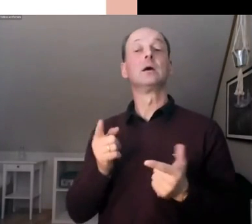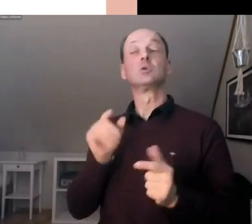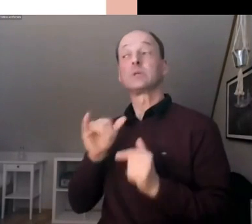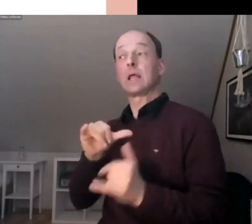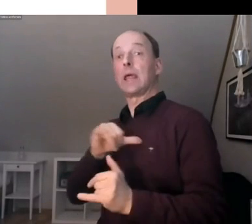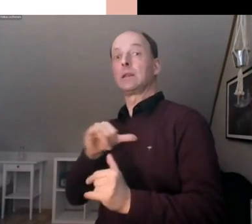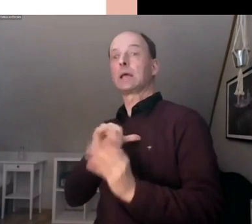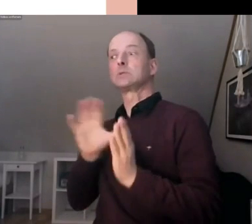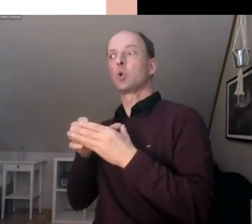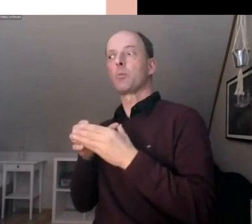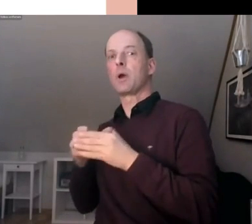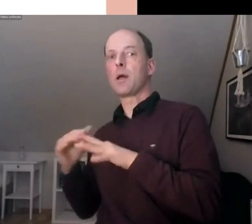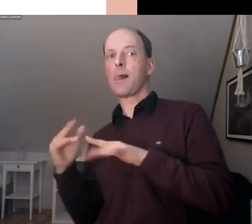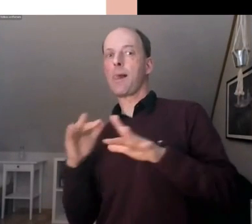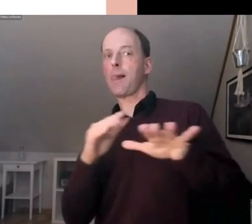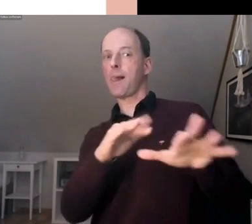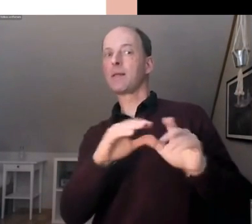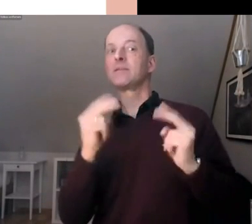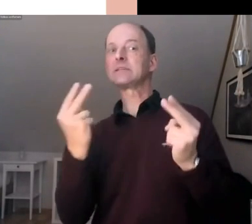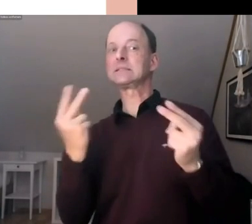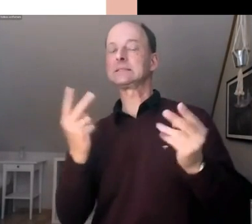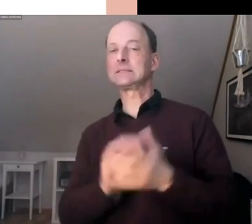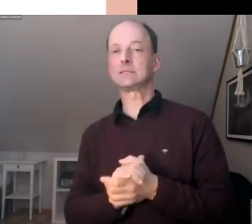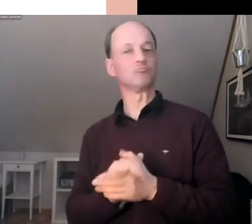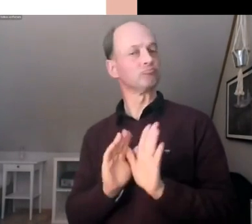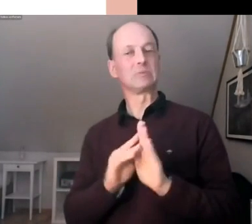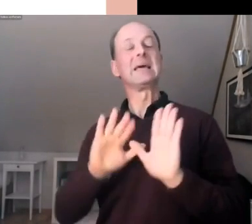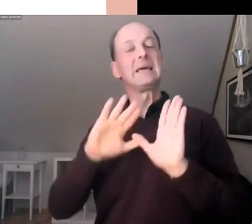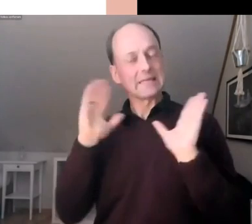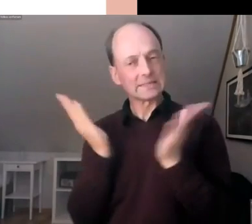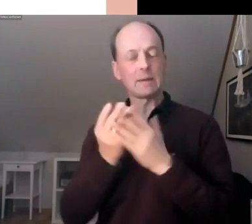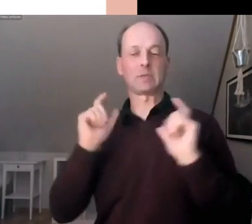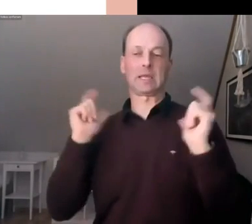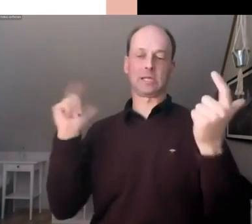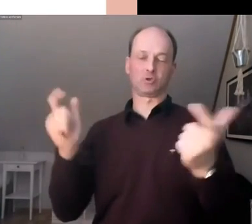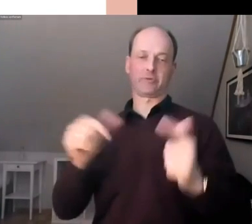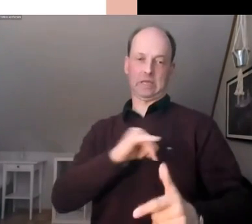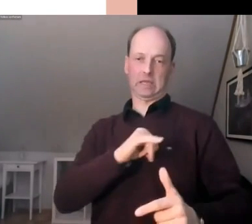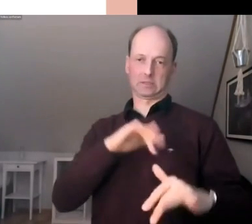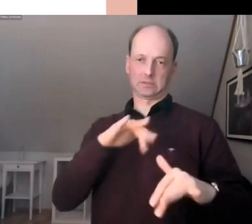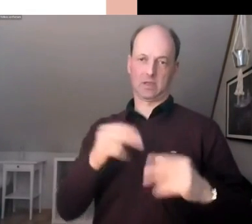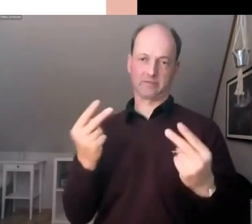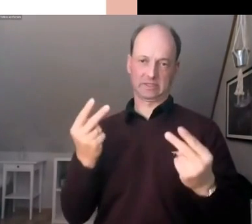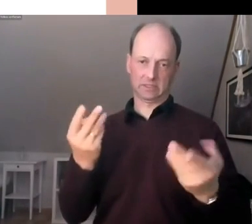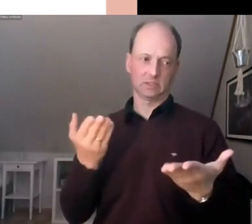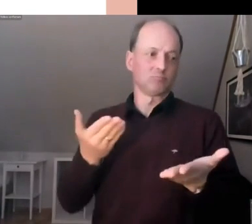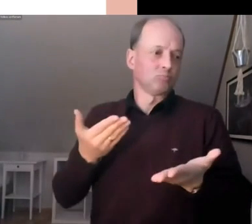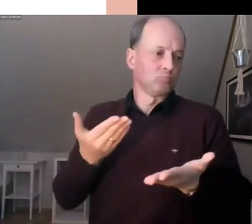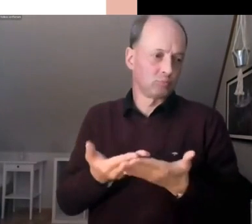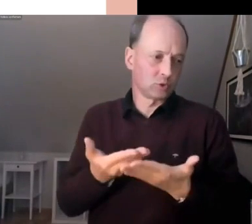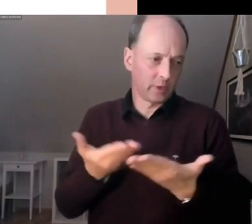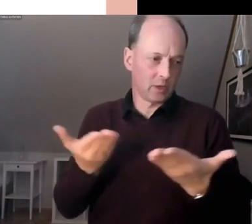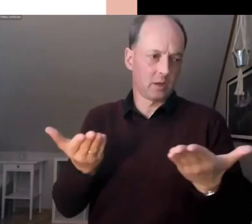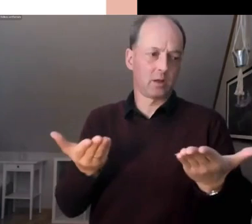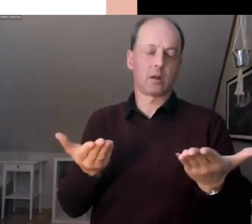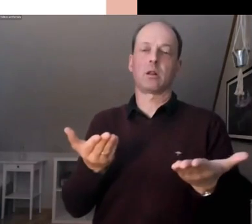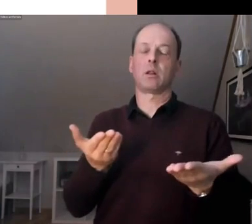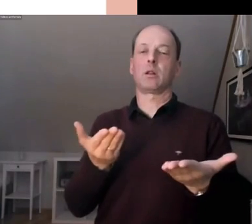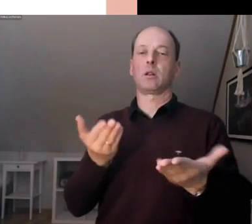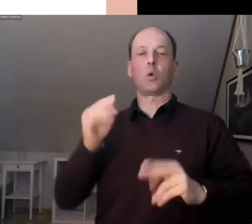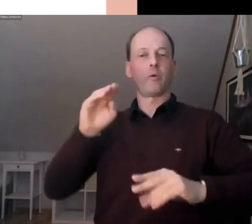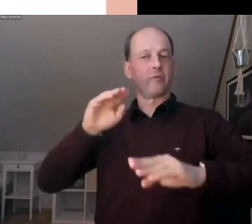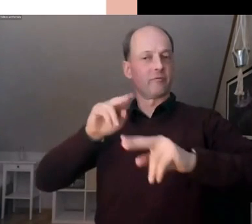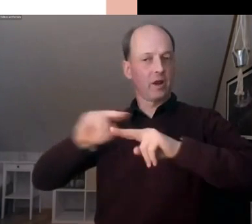Vordergrund stehen, sondern eben vielmehr das amtgesellschaftliche Interesse. Das ist zum Beispiel jetzt im Unterschied zum